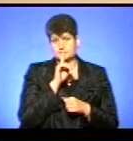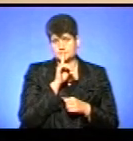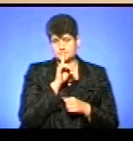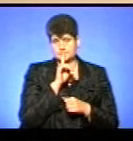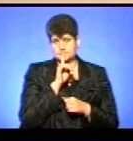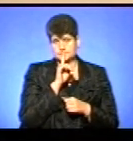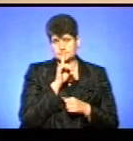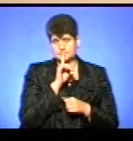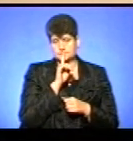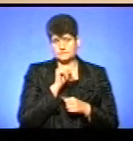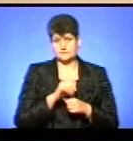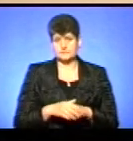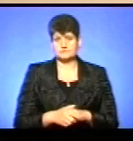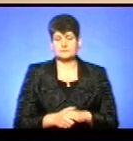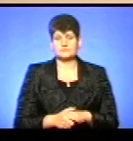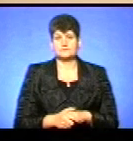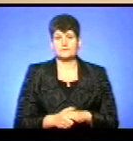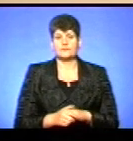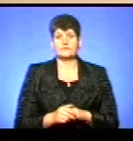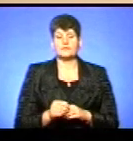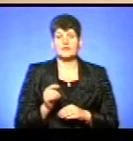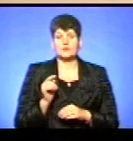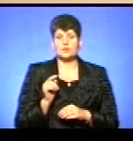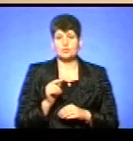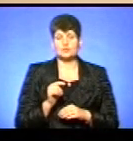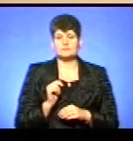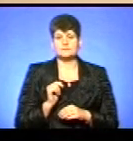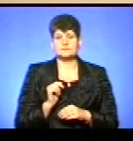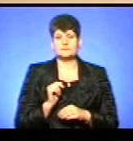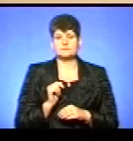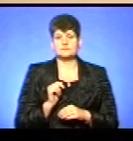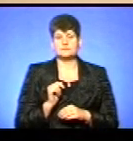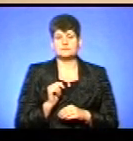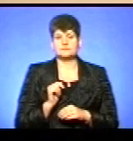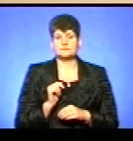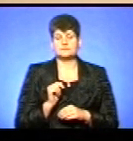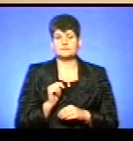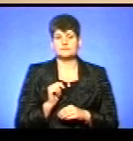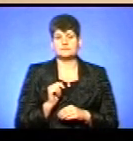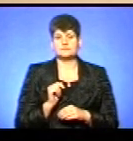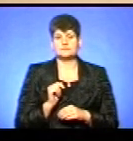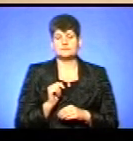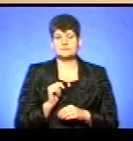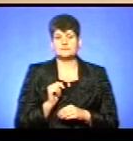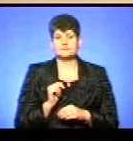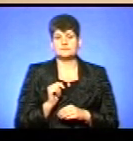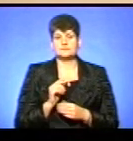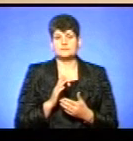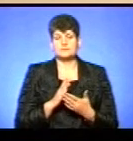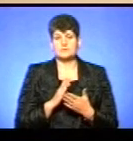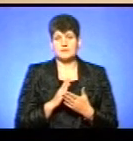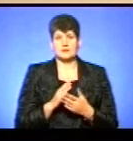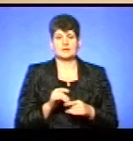Тому це має